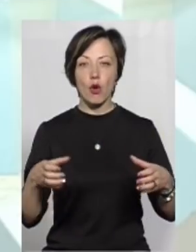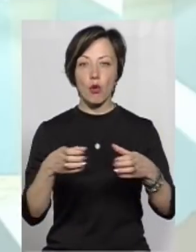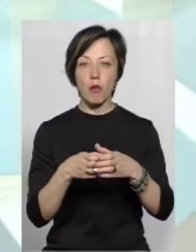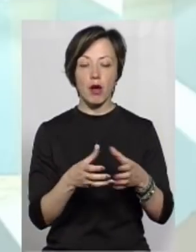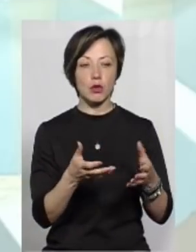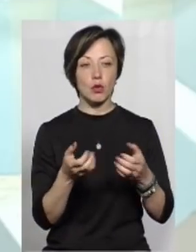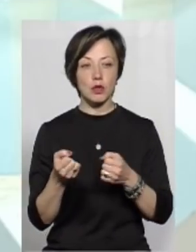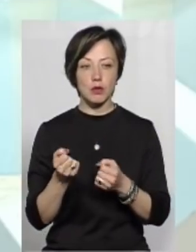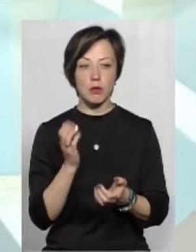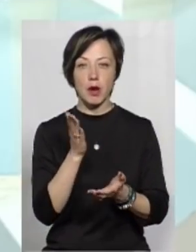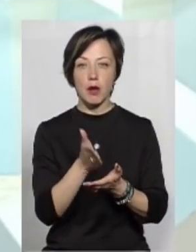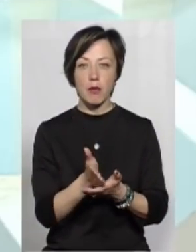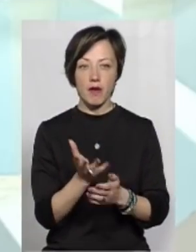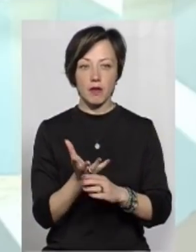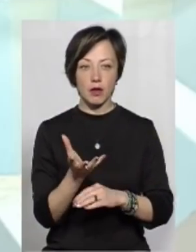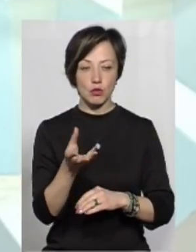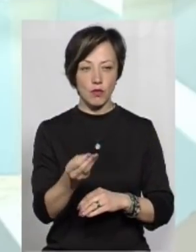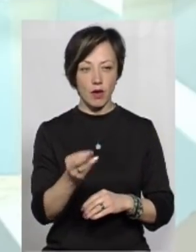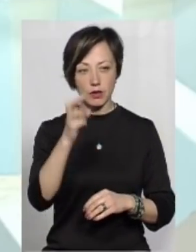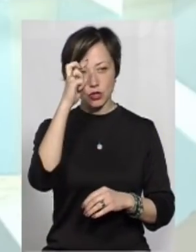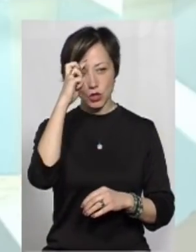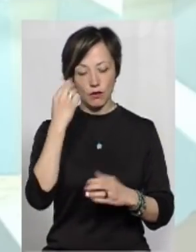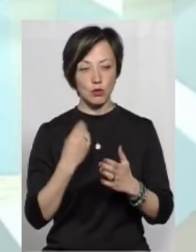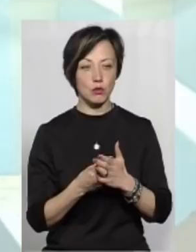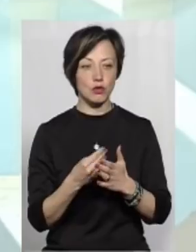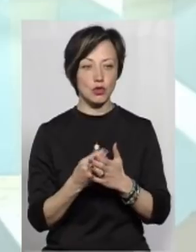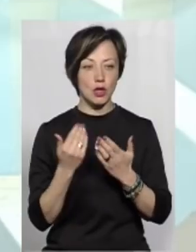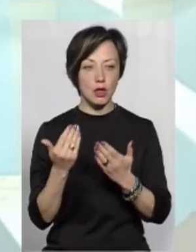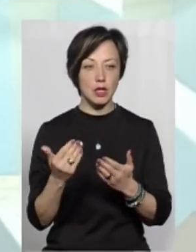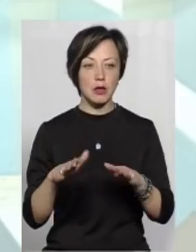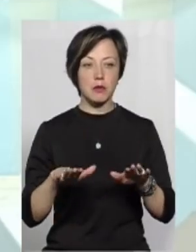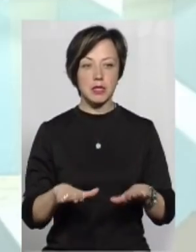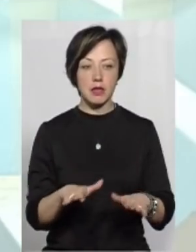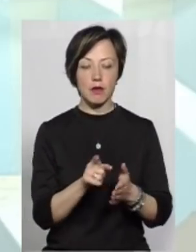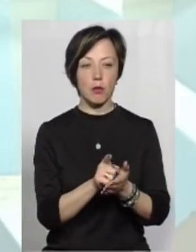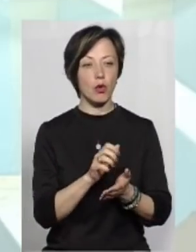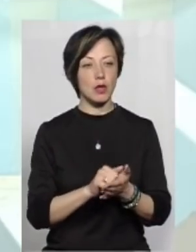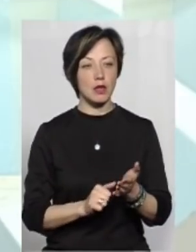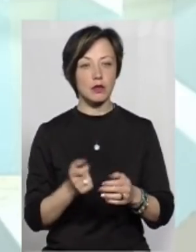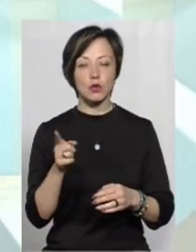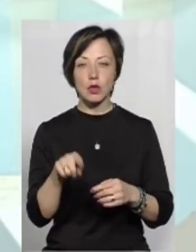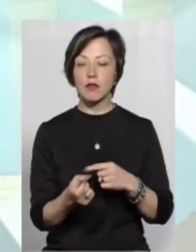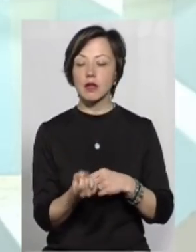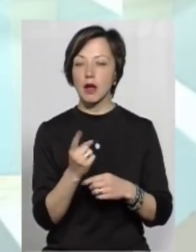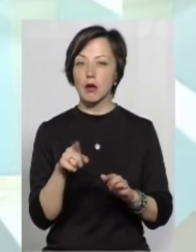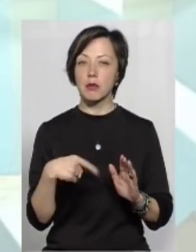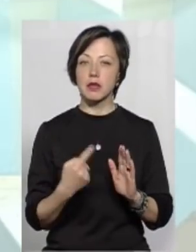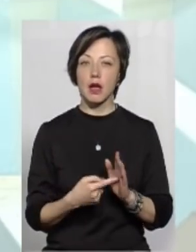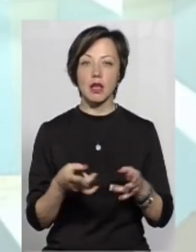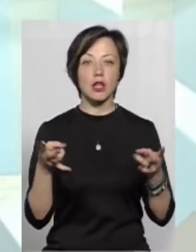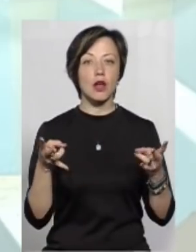отримують пряме фінансування з державного бюджету і з місцевих податків. Тоді постає питання,